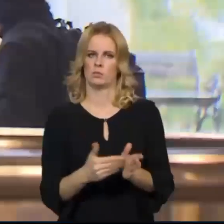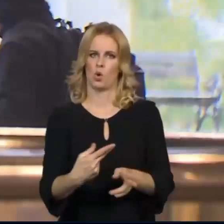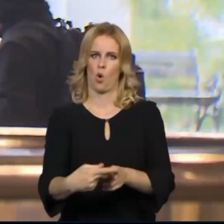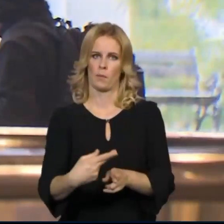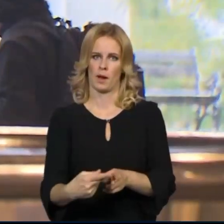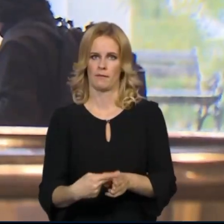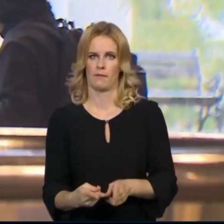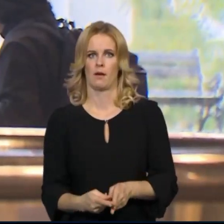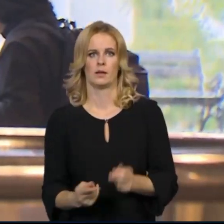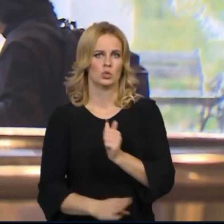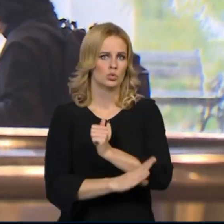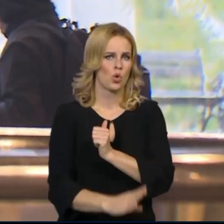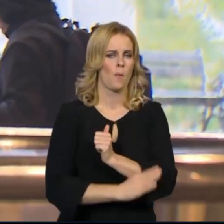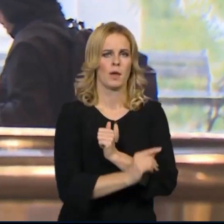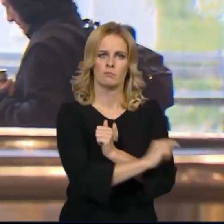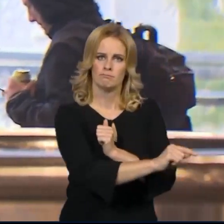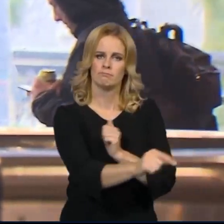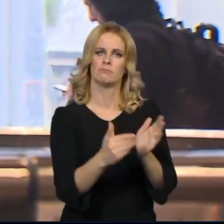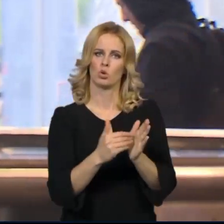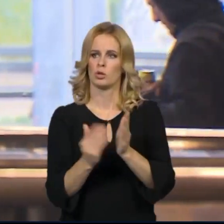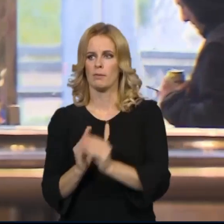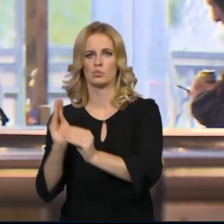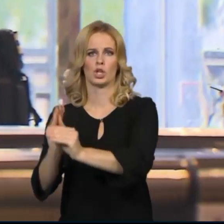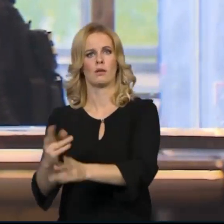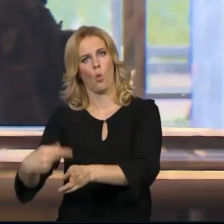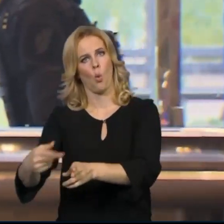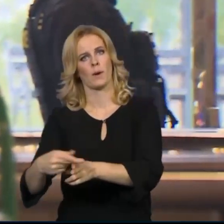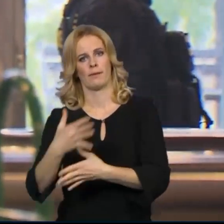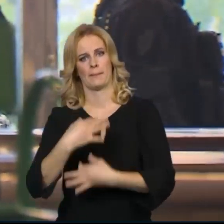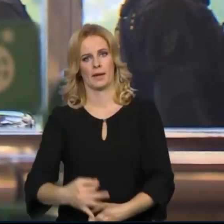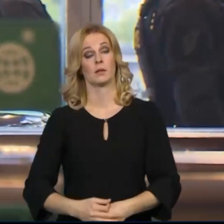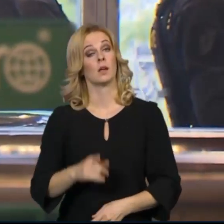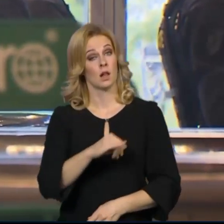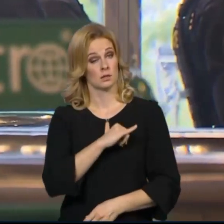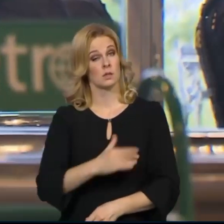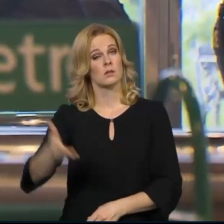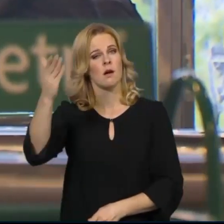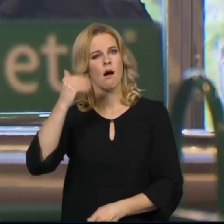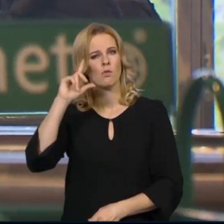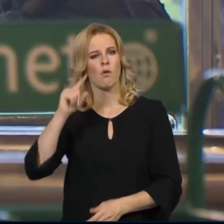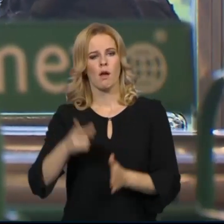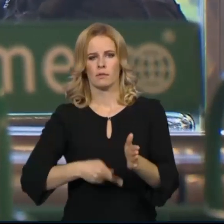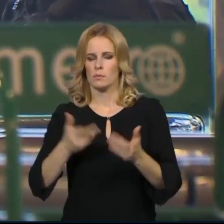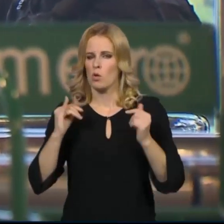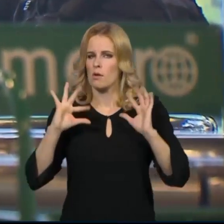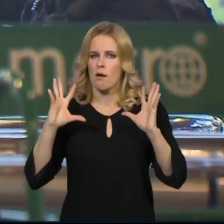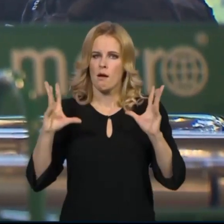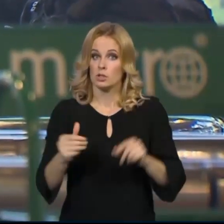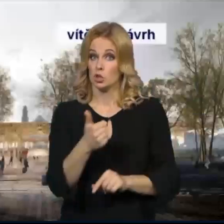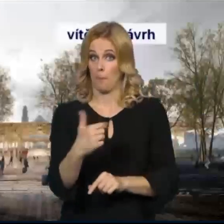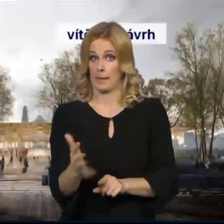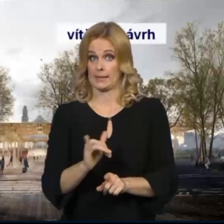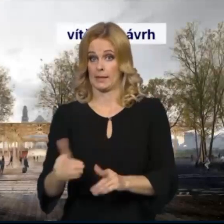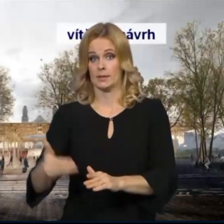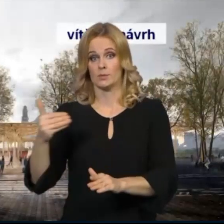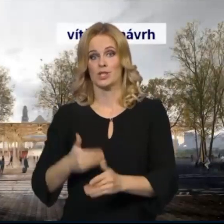stromy celý toho území. Přitom v minulosti bylo nádraží chloubou metropole. Před 150 lety doplňovalo budovu